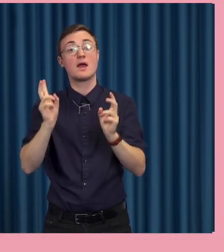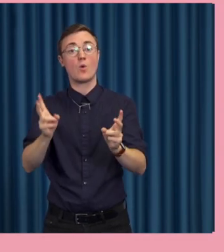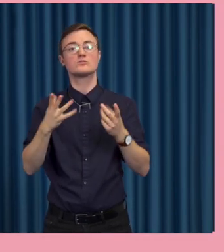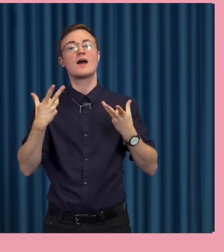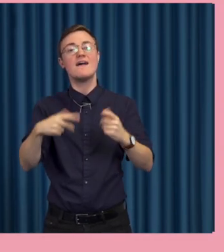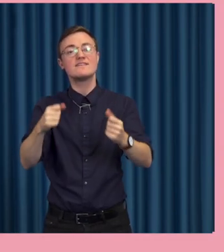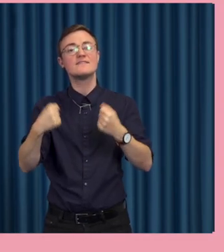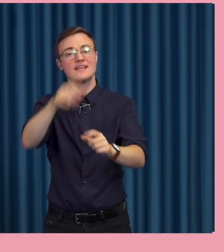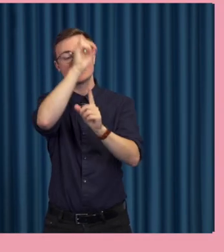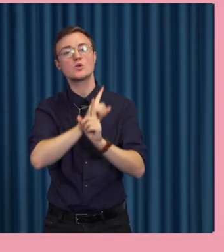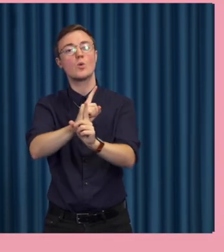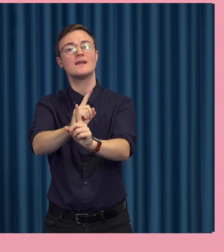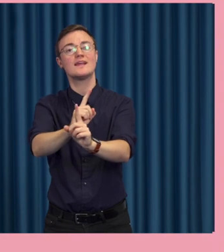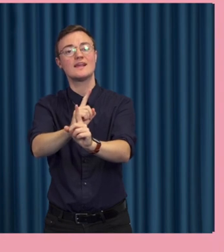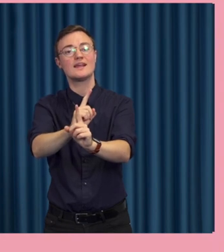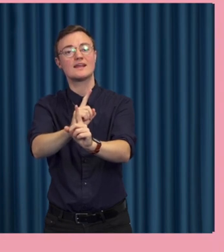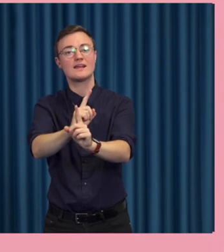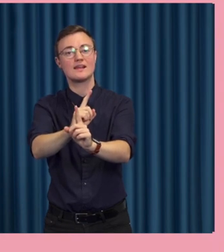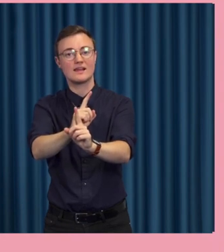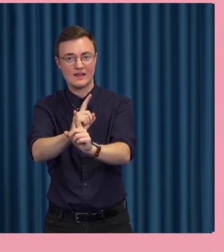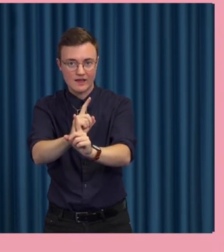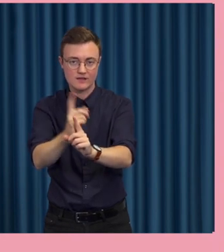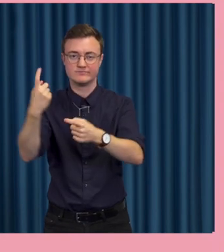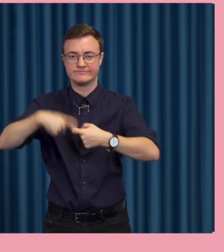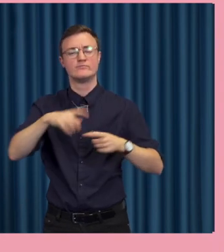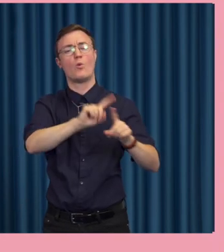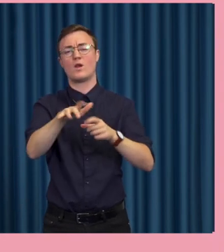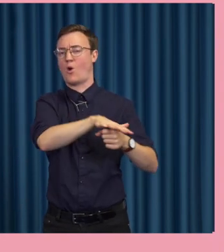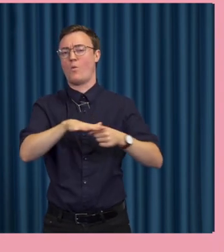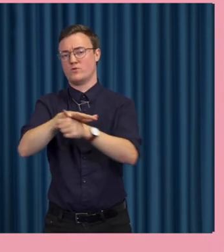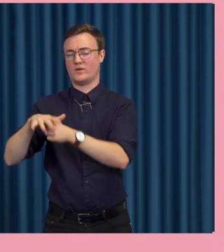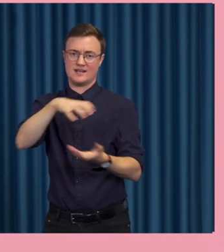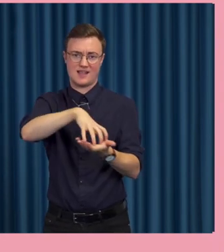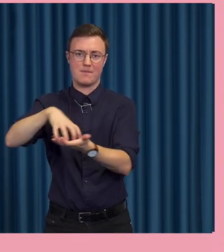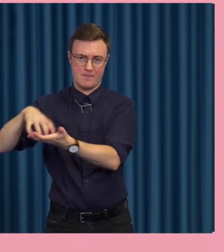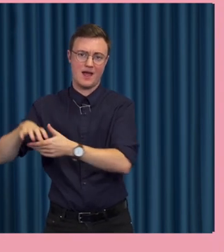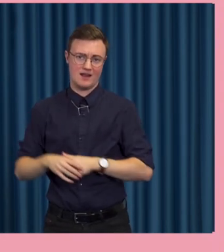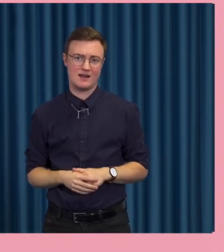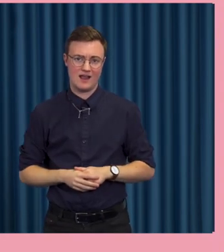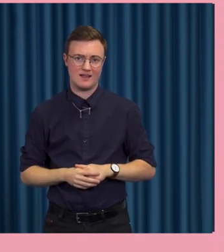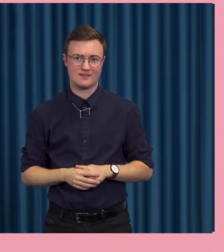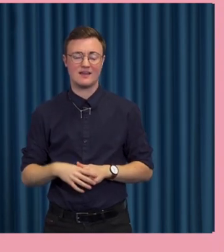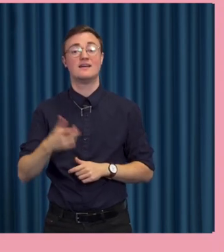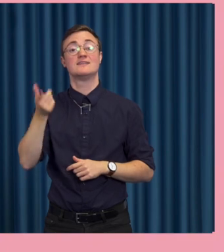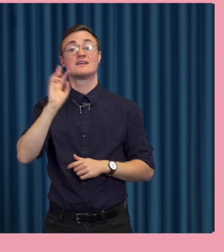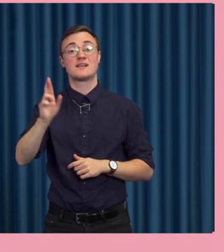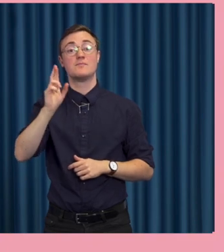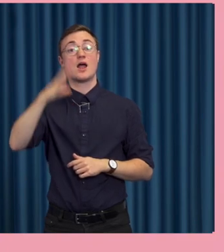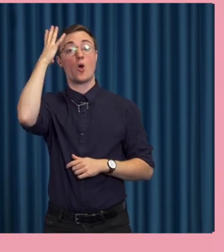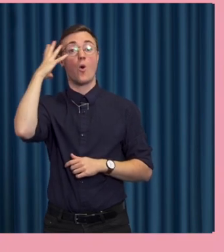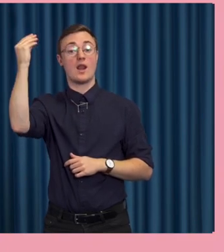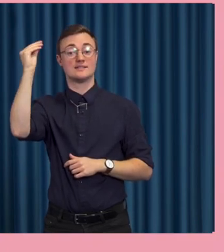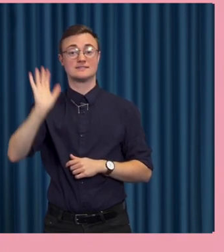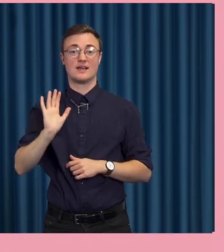effektivitetslogik kring en rad områden i samhället. Och då tar vi via den holländska